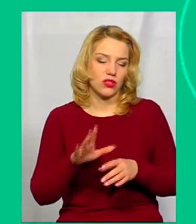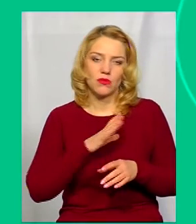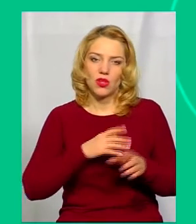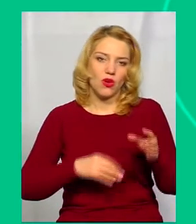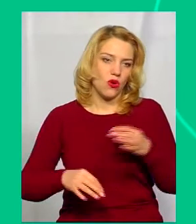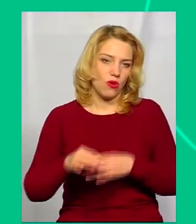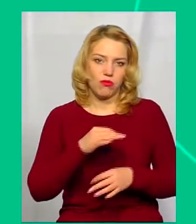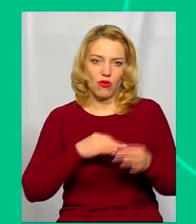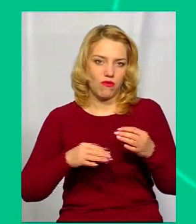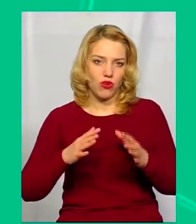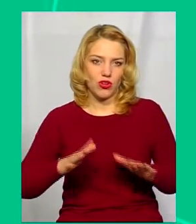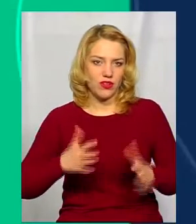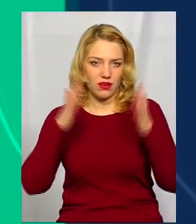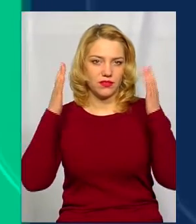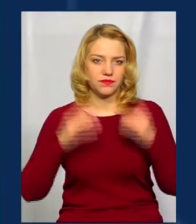були.